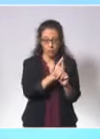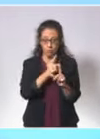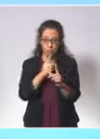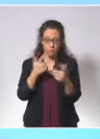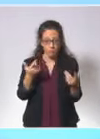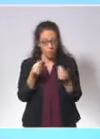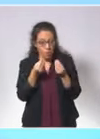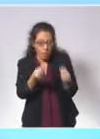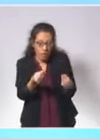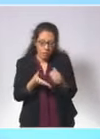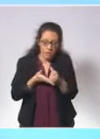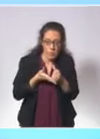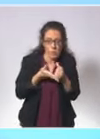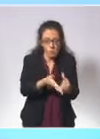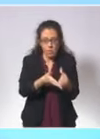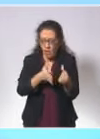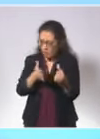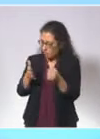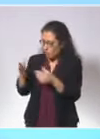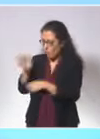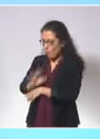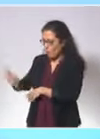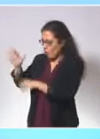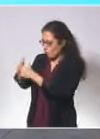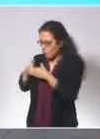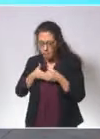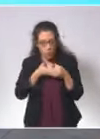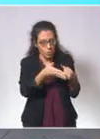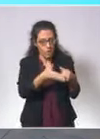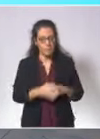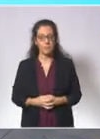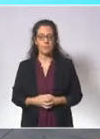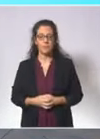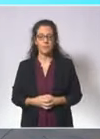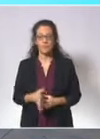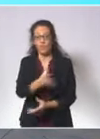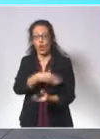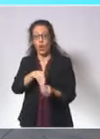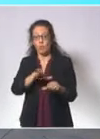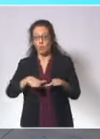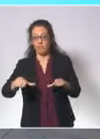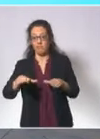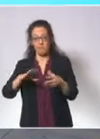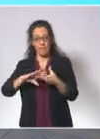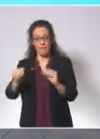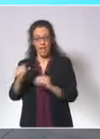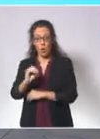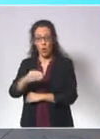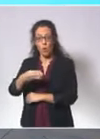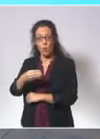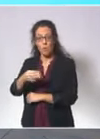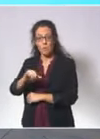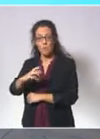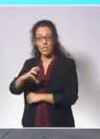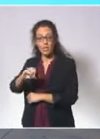inconditionnel de la nation. À cette situation s'ajoute l'arrivée du variant Omicron. Il se diffuse